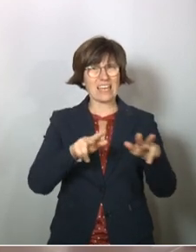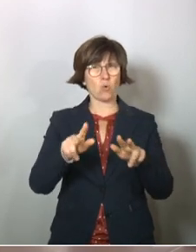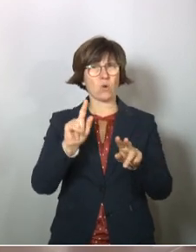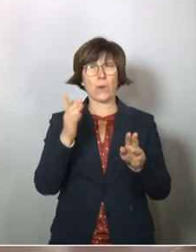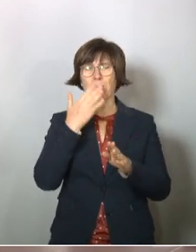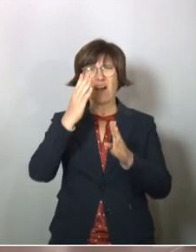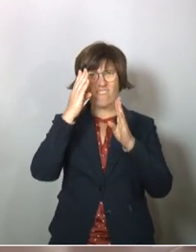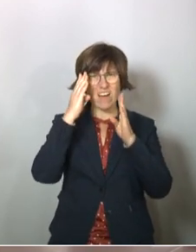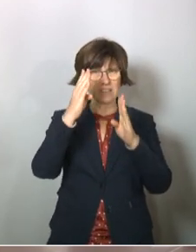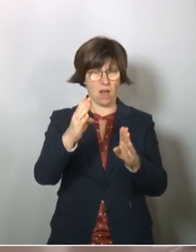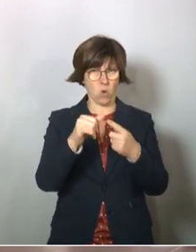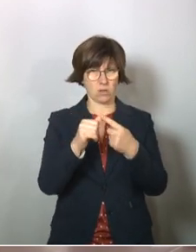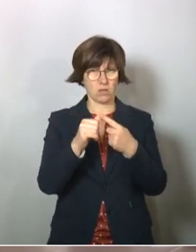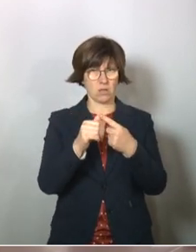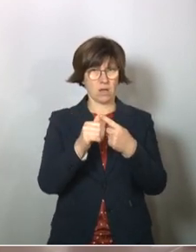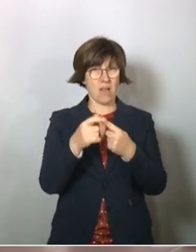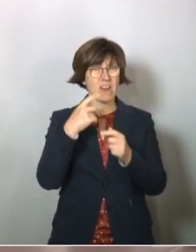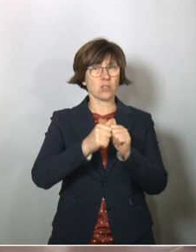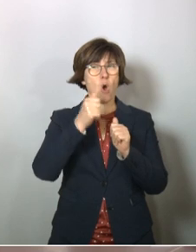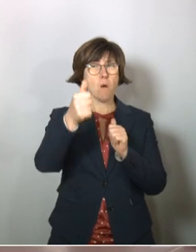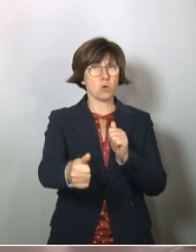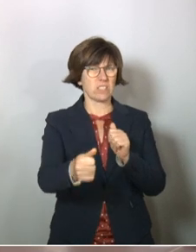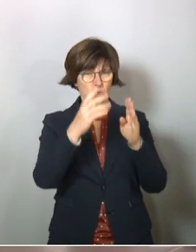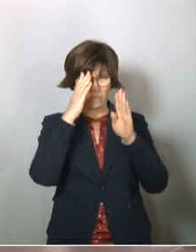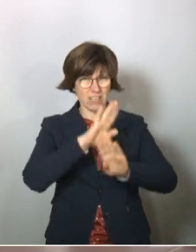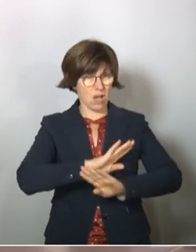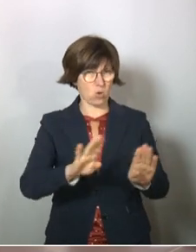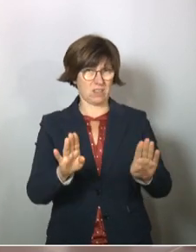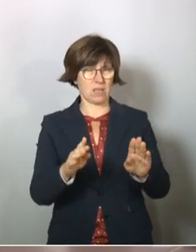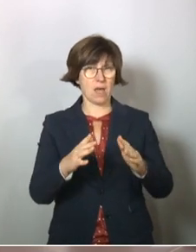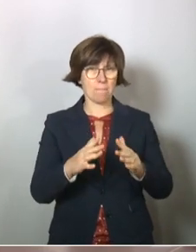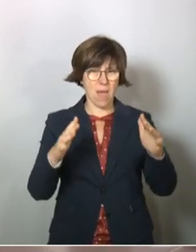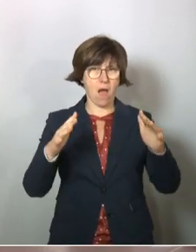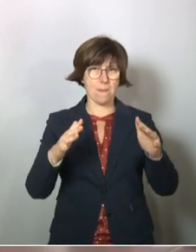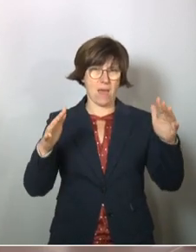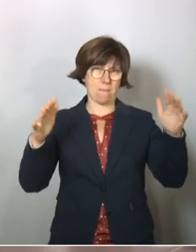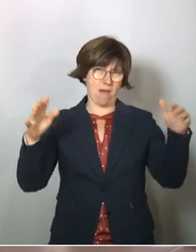trauen und vielleicht sogar der Opposition nicht mehr trauen. Nimm zu.